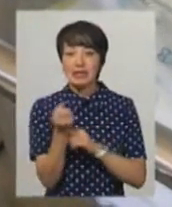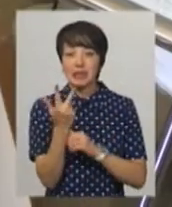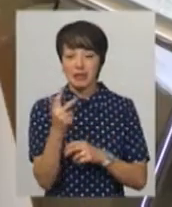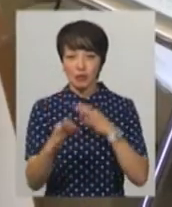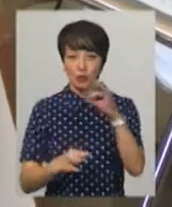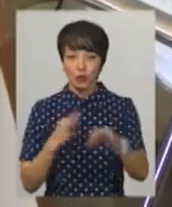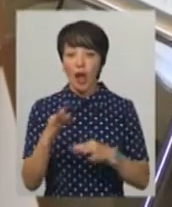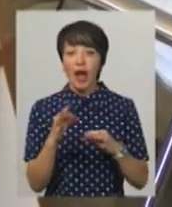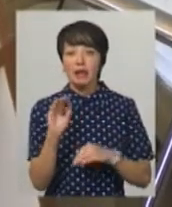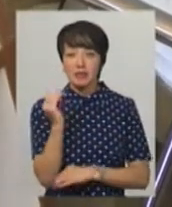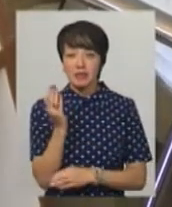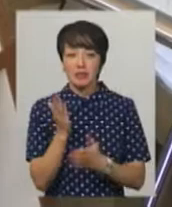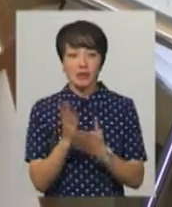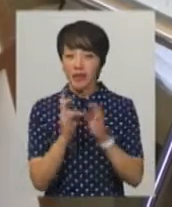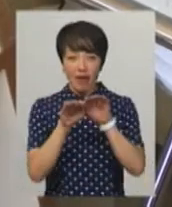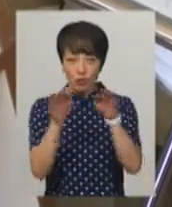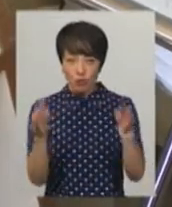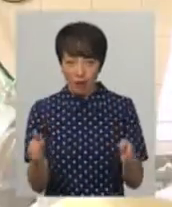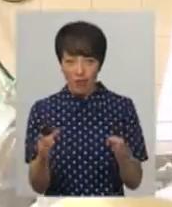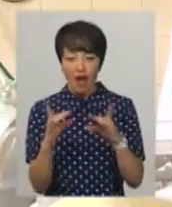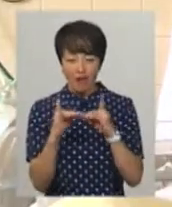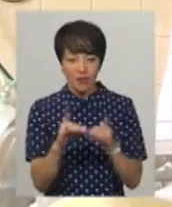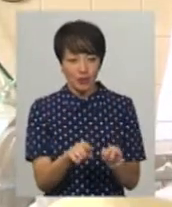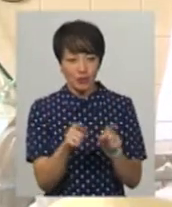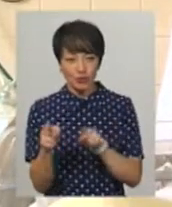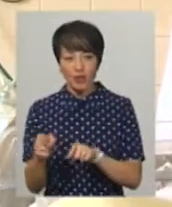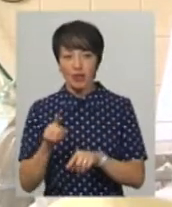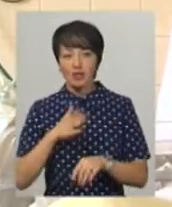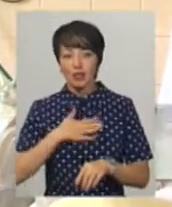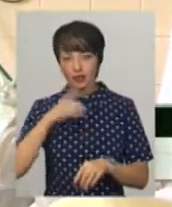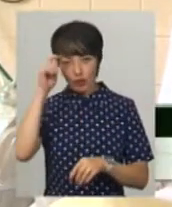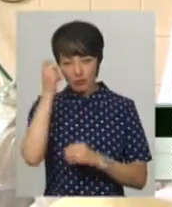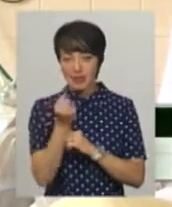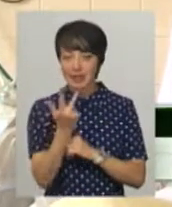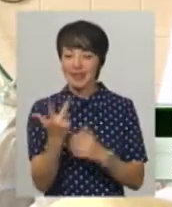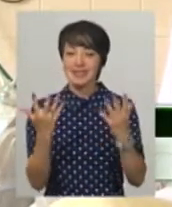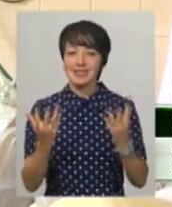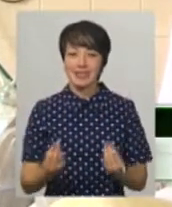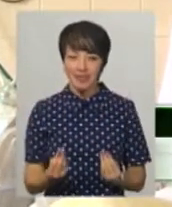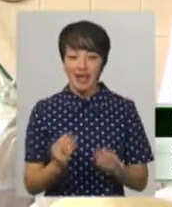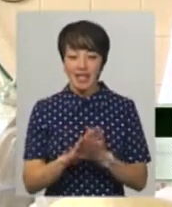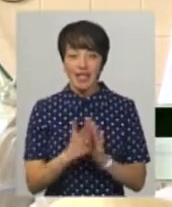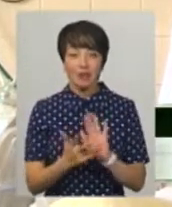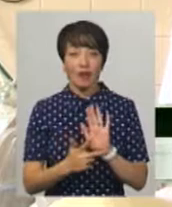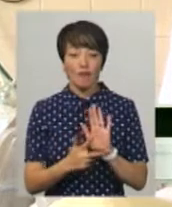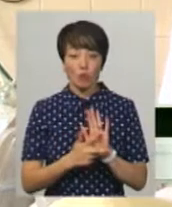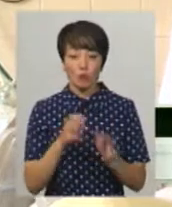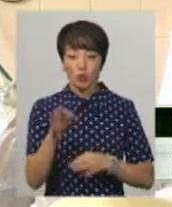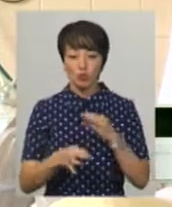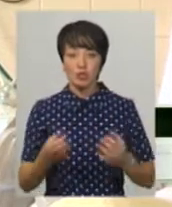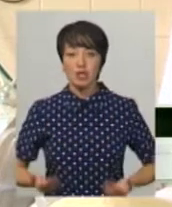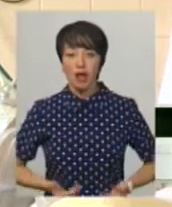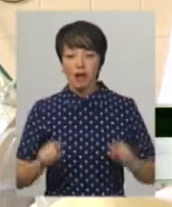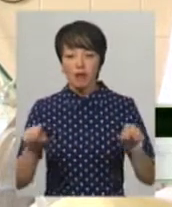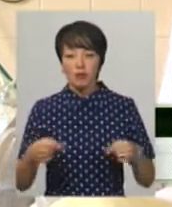Наразі дитина вже знаходиться не в інкубаторі, а у ліжку. Нашому хлопчику вже 13 днів. Станом на восьму добу життя він